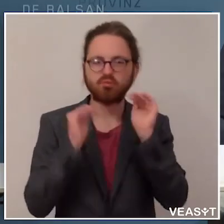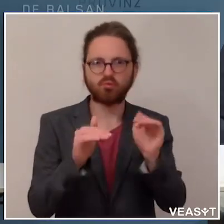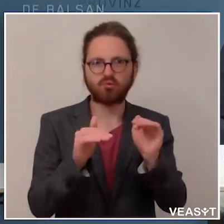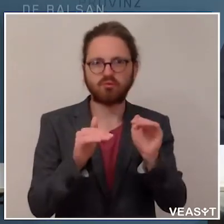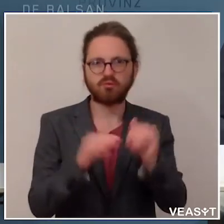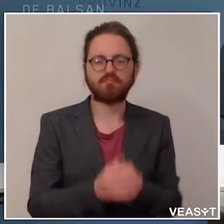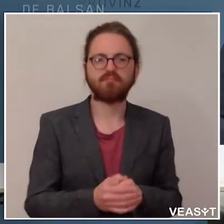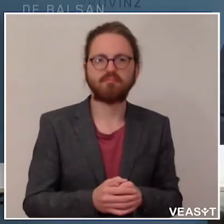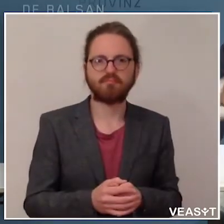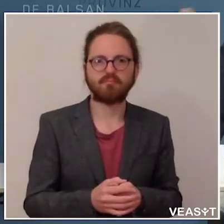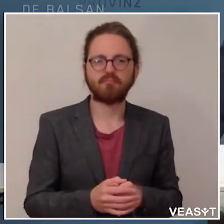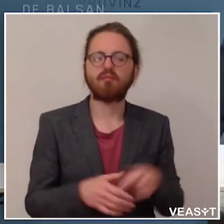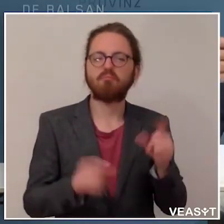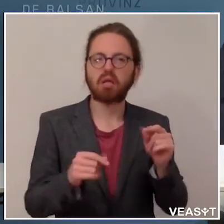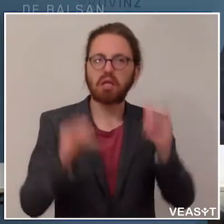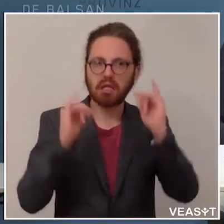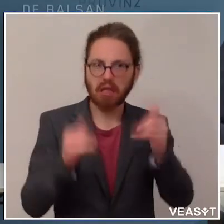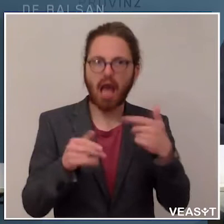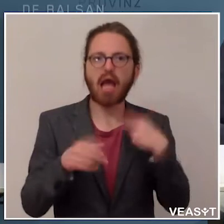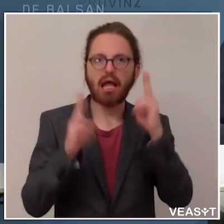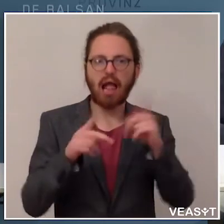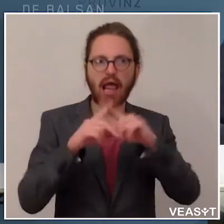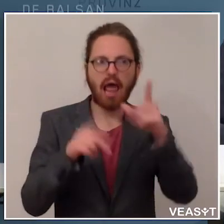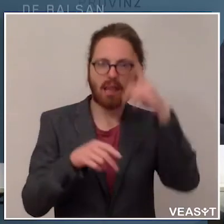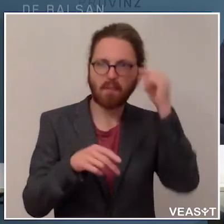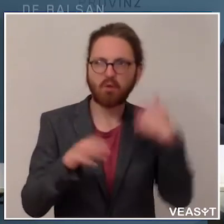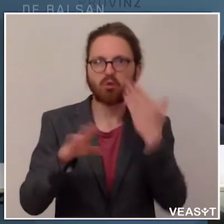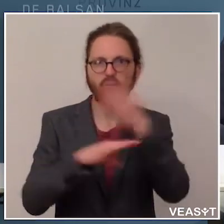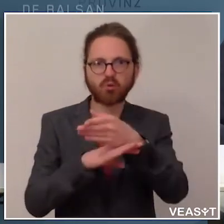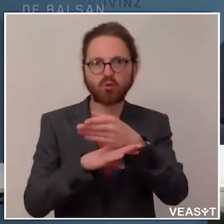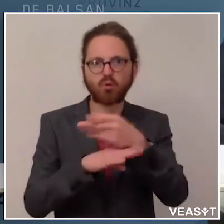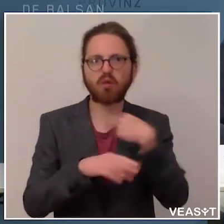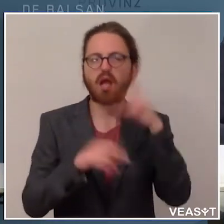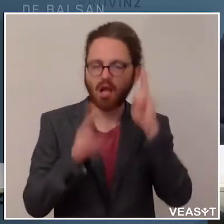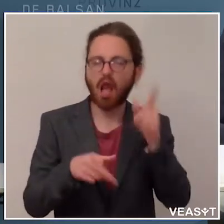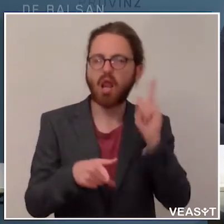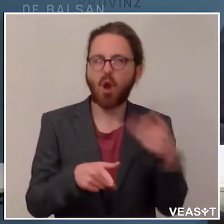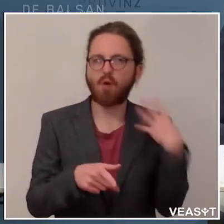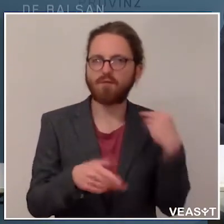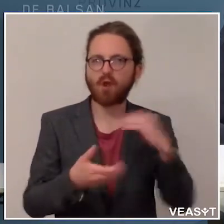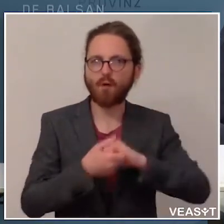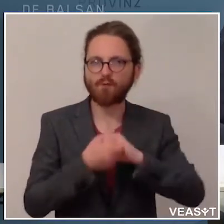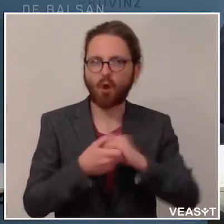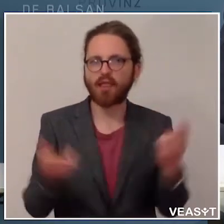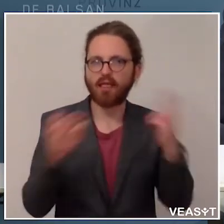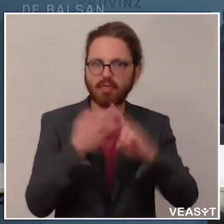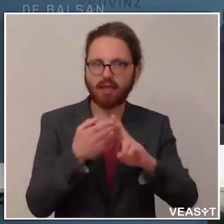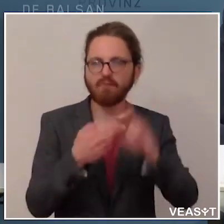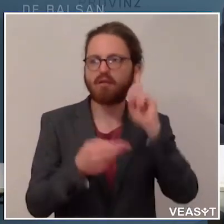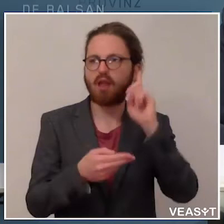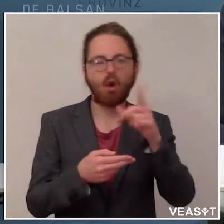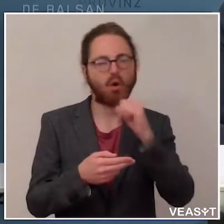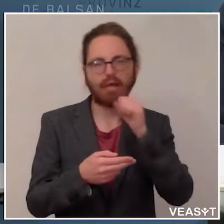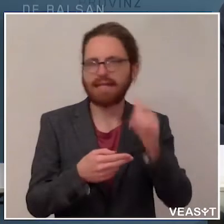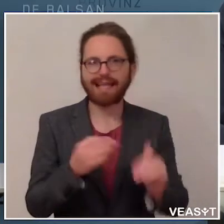somit, ja, man kann andere Menschen besuchen, es können sich auch Freunde wieder treffen, es können auch nicht erwachsene